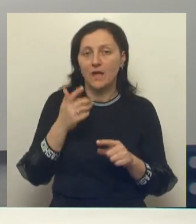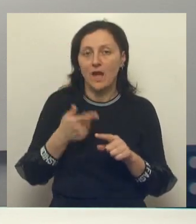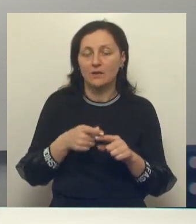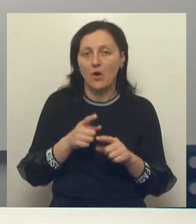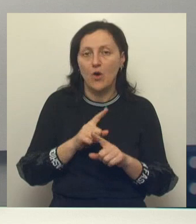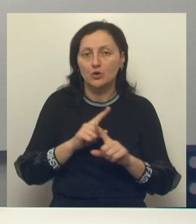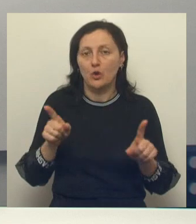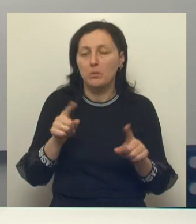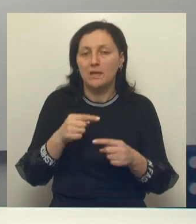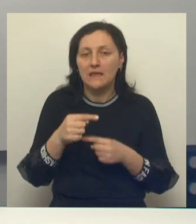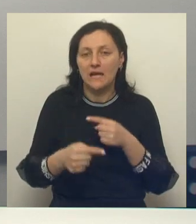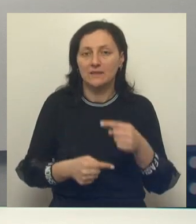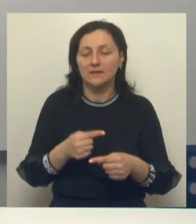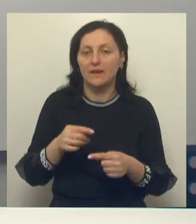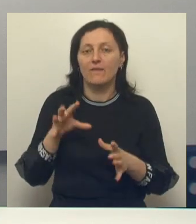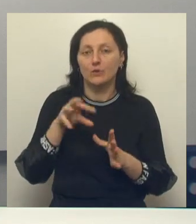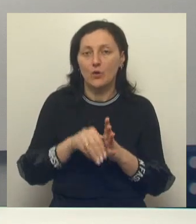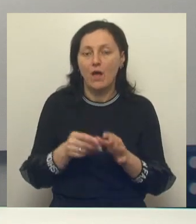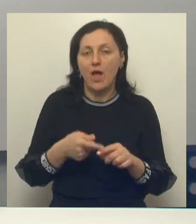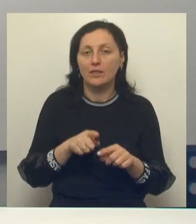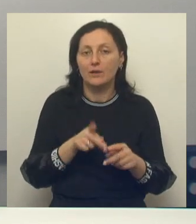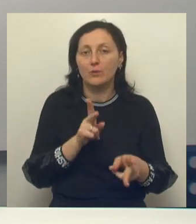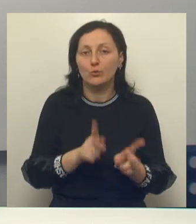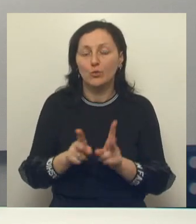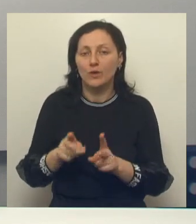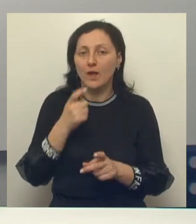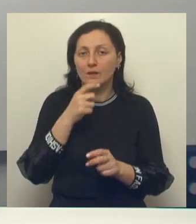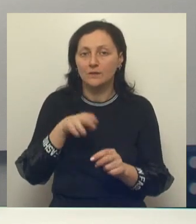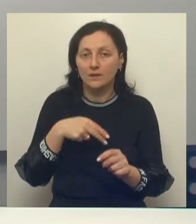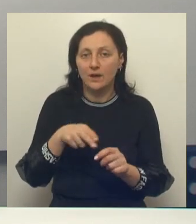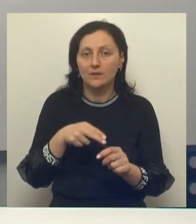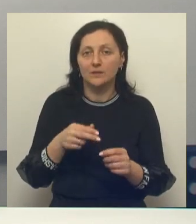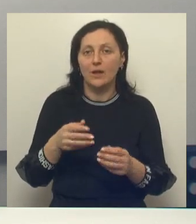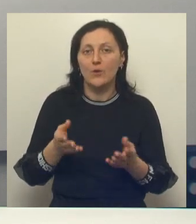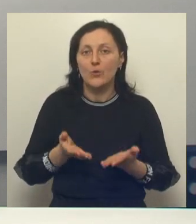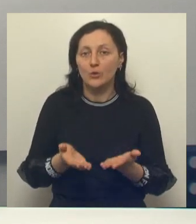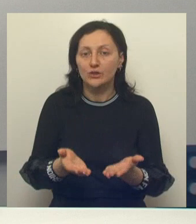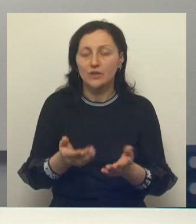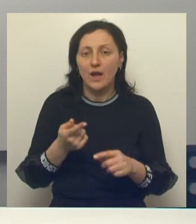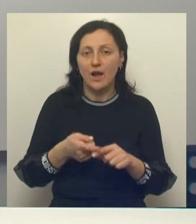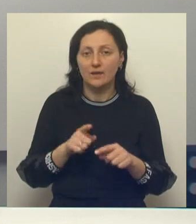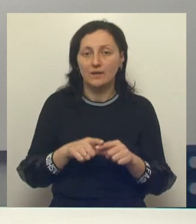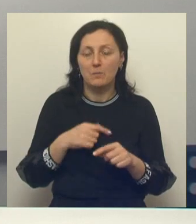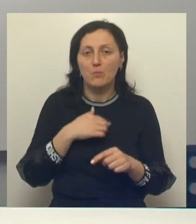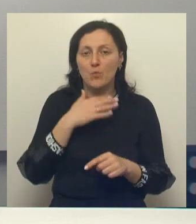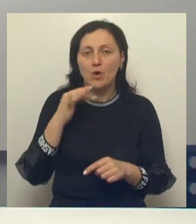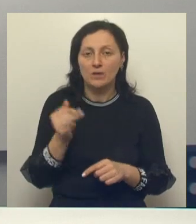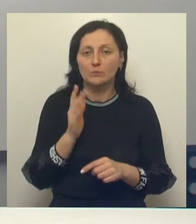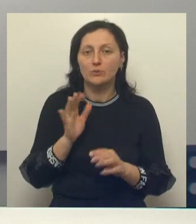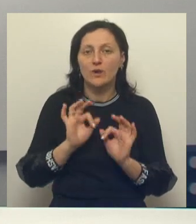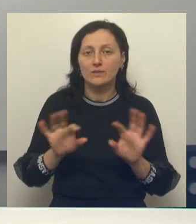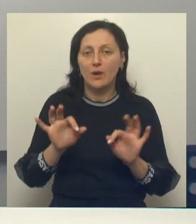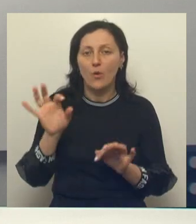особыми традициями, в том числе кулинарными – крашеные яйца, куличи. В выпусках такого дня мы еще не раз расскажем вам о